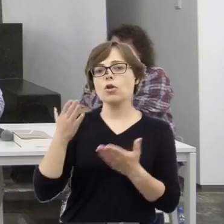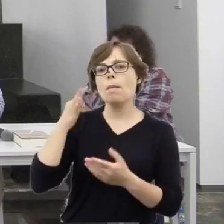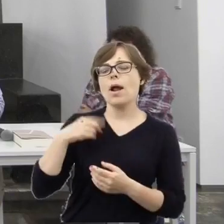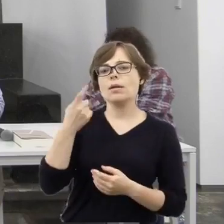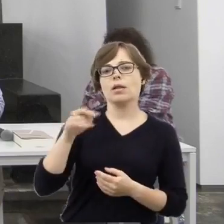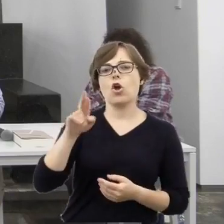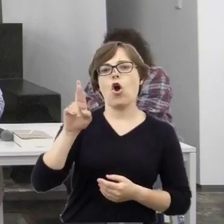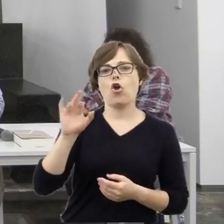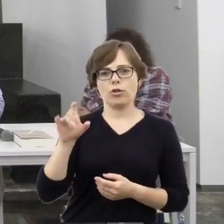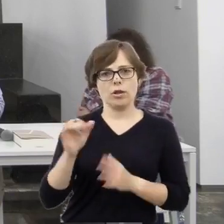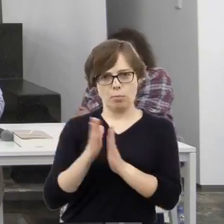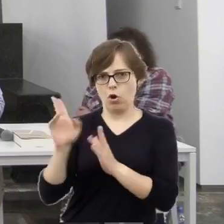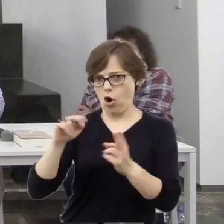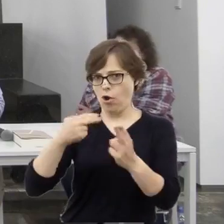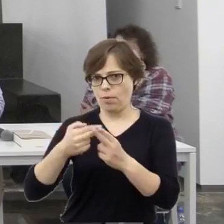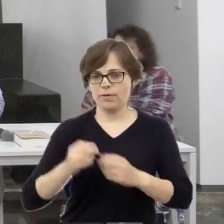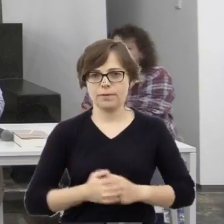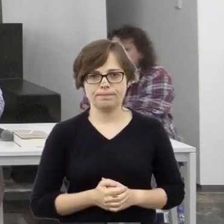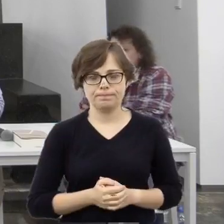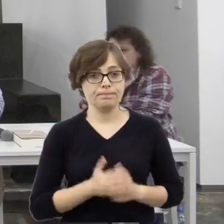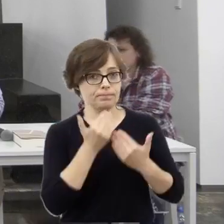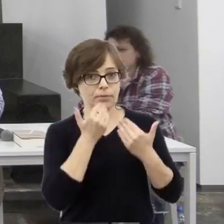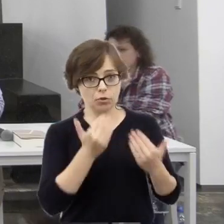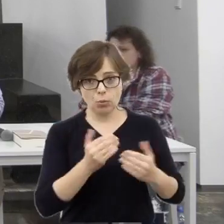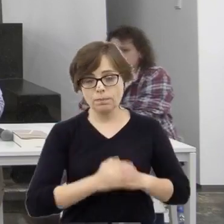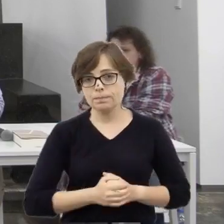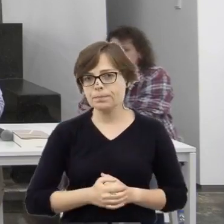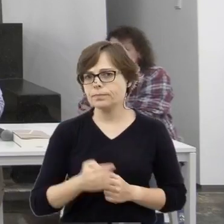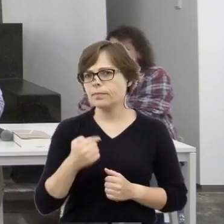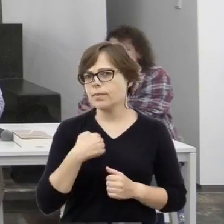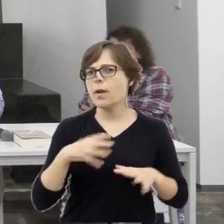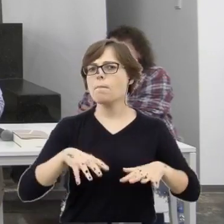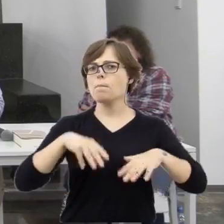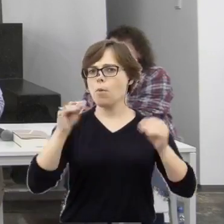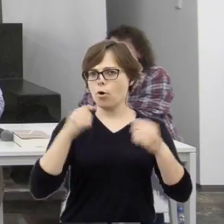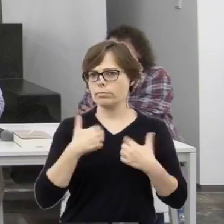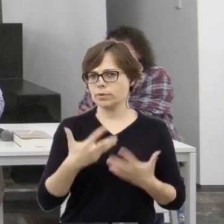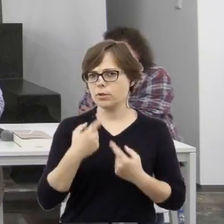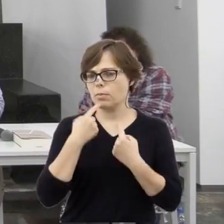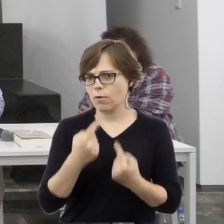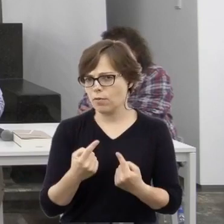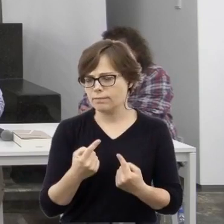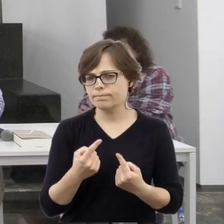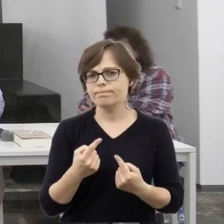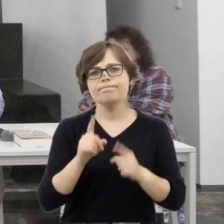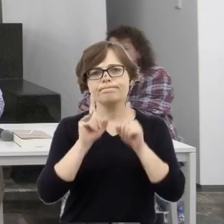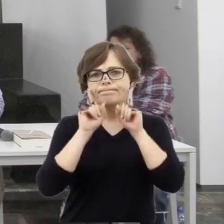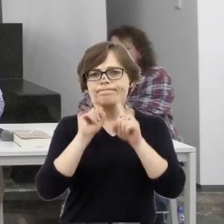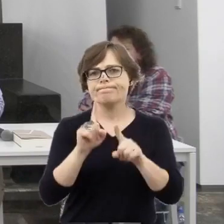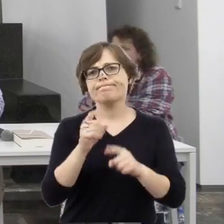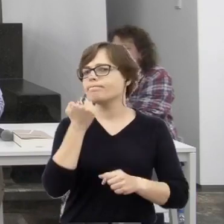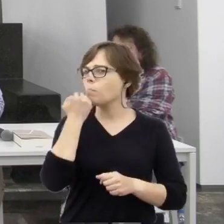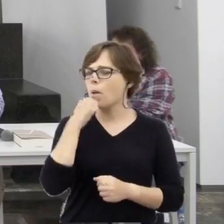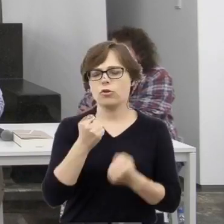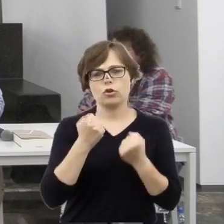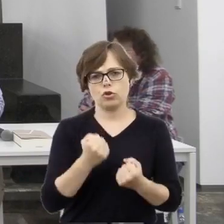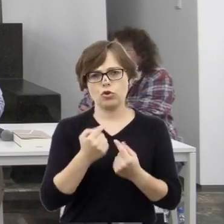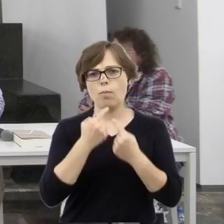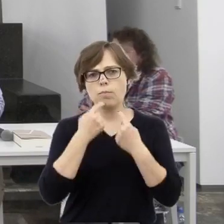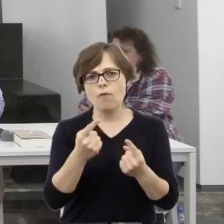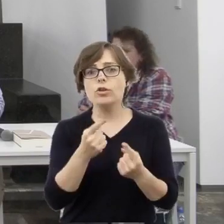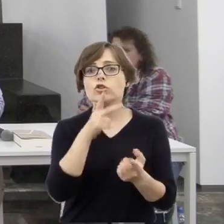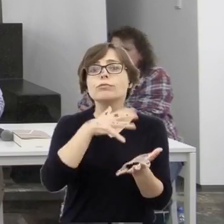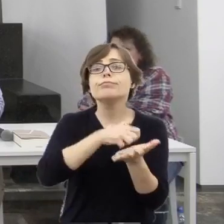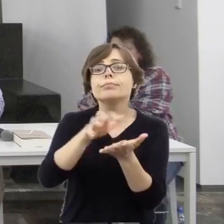Dziękuję bardzo. Ja może zacznę od tego, że bardzo ciężko jest powiedzieć, ilu Żydów przeżyło